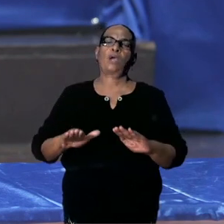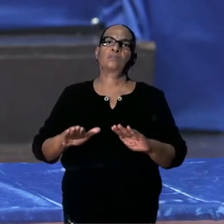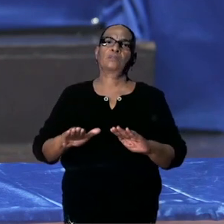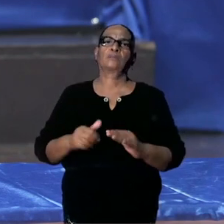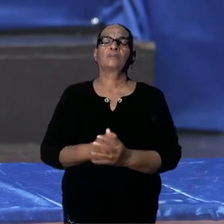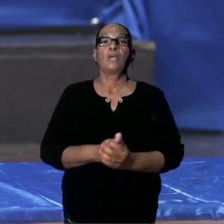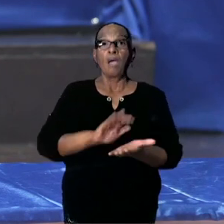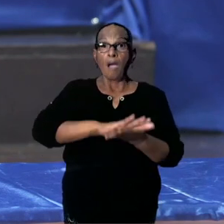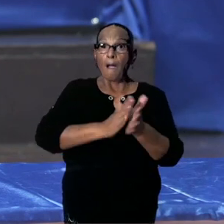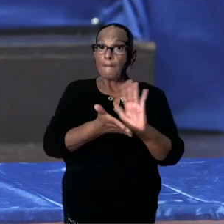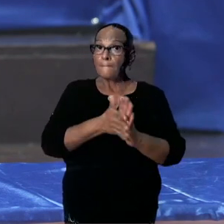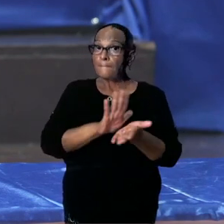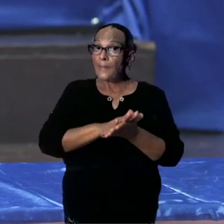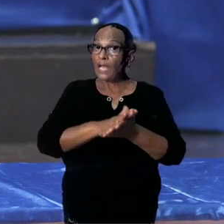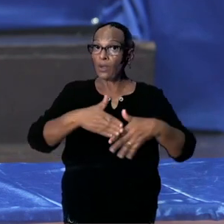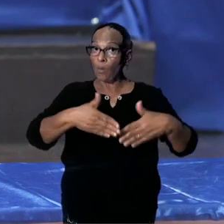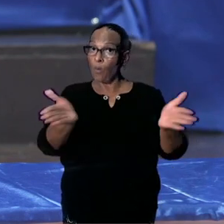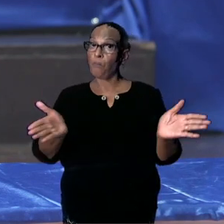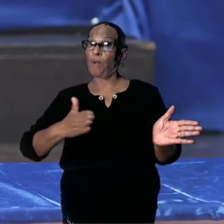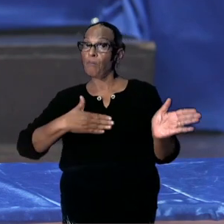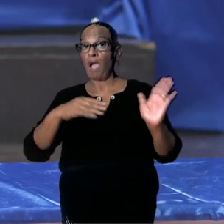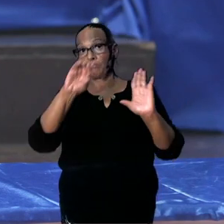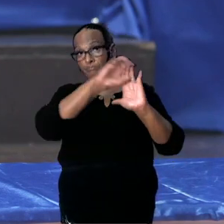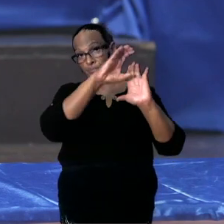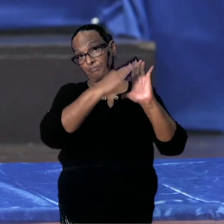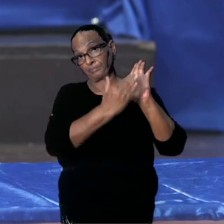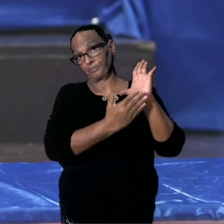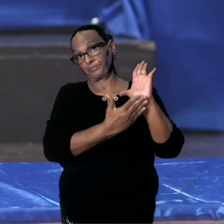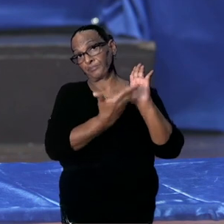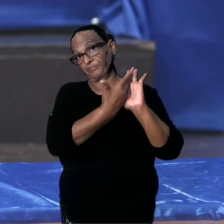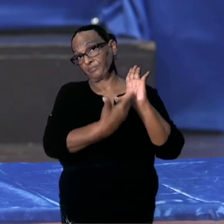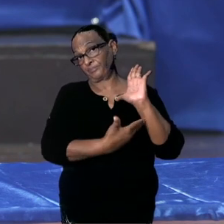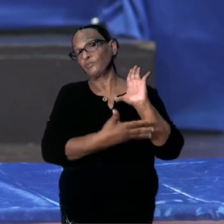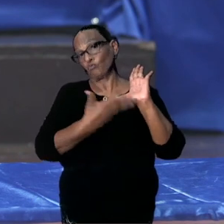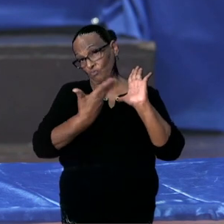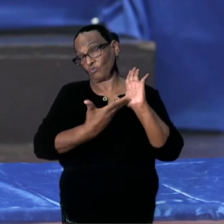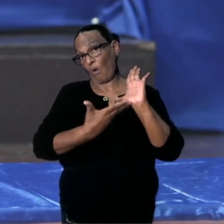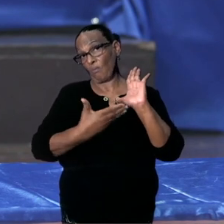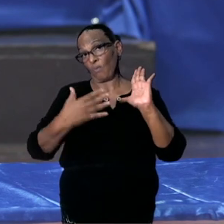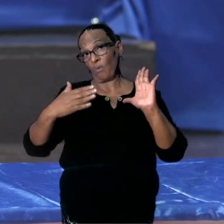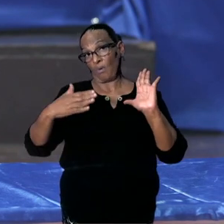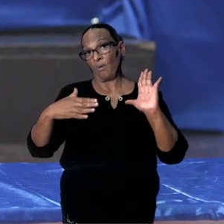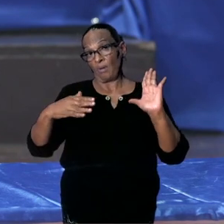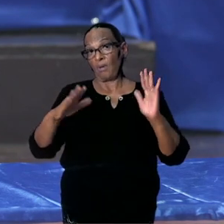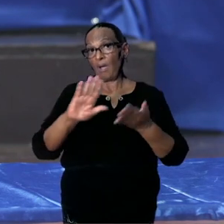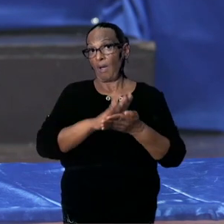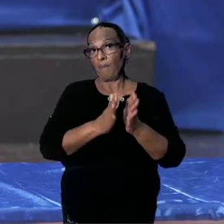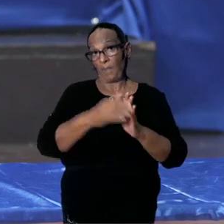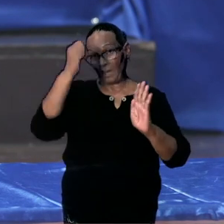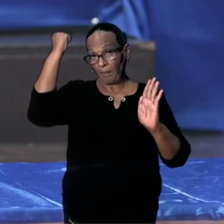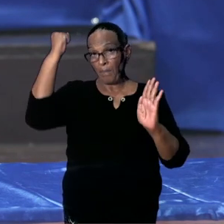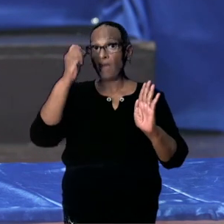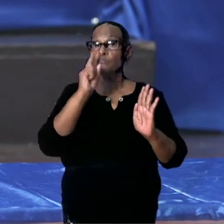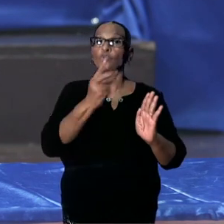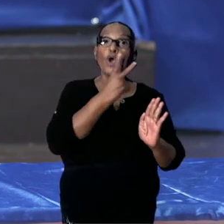onder naleving van de geldende protocollen en strak toezicht van de marktmeesters, milieu- en arbeidsinspectie.